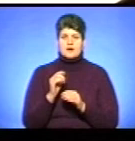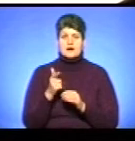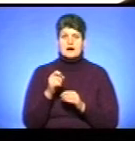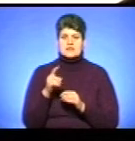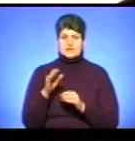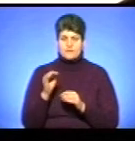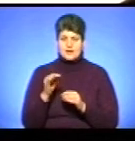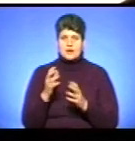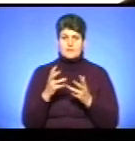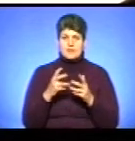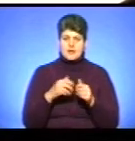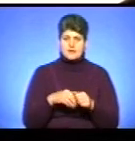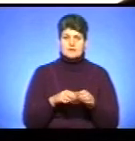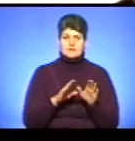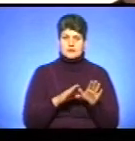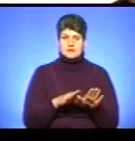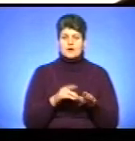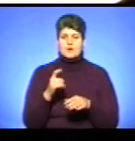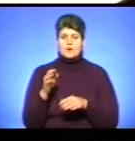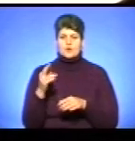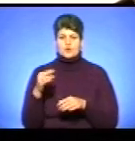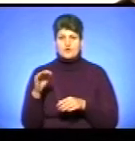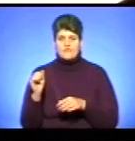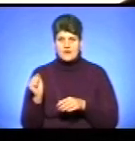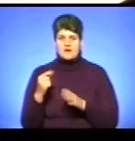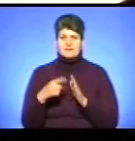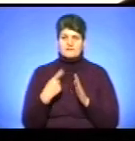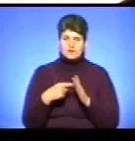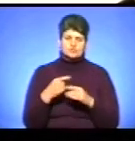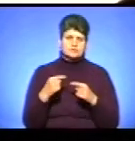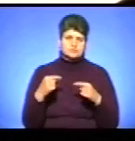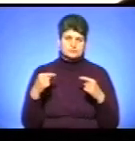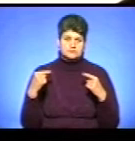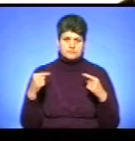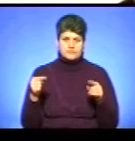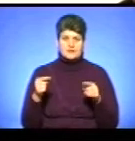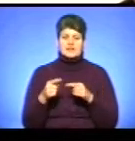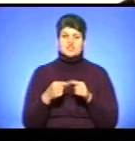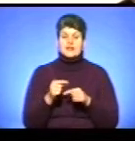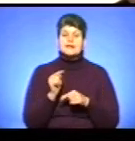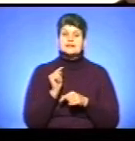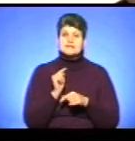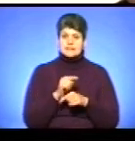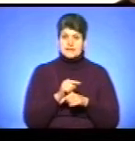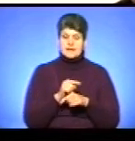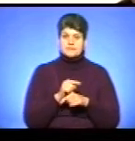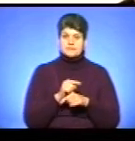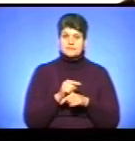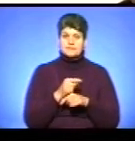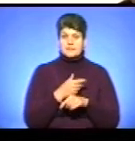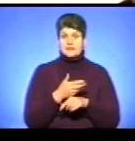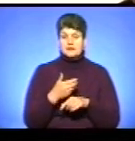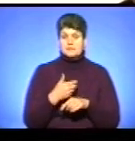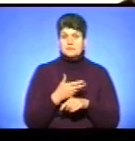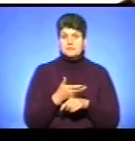обладнання, так і ходова, так і двигуль, і все решту. Тобто, через те, і ми, власне,